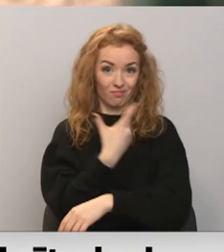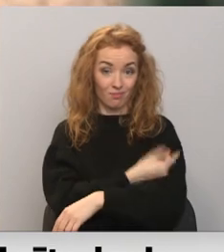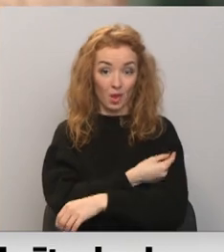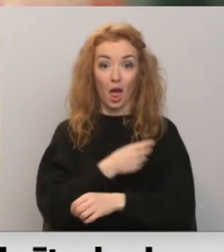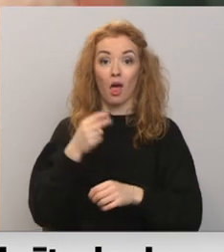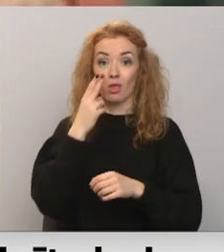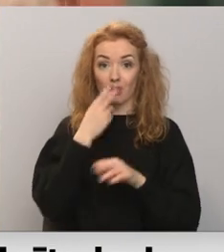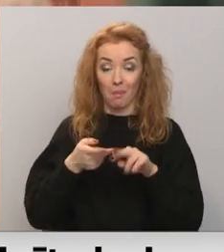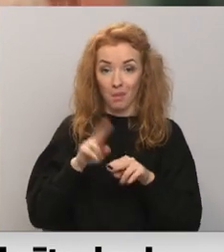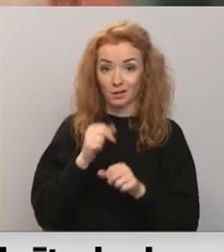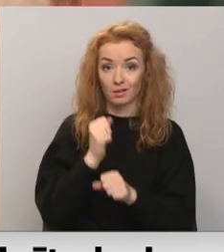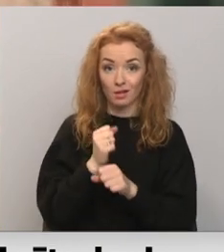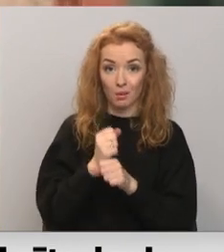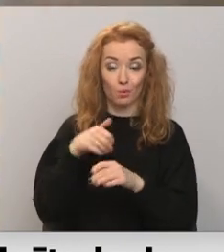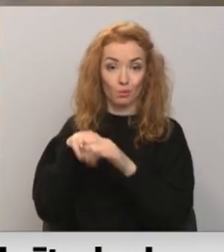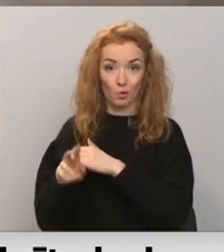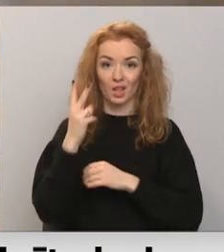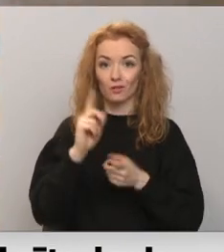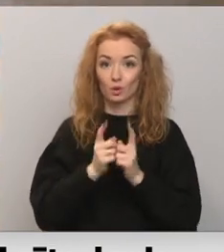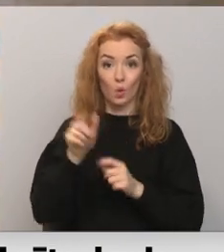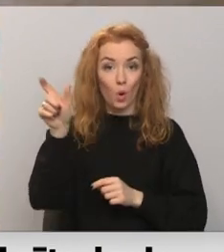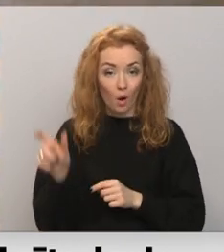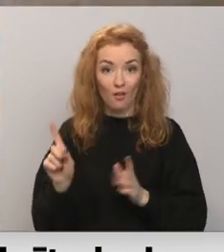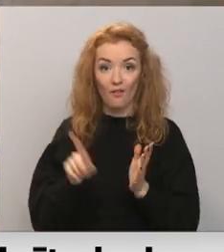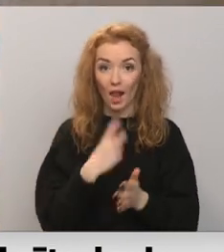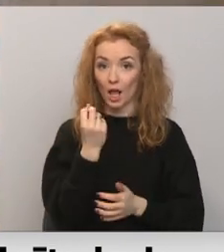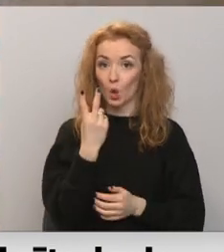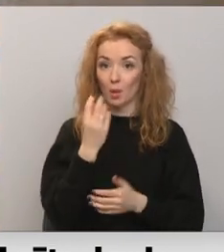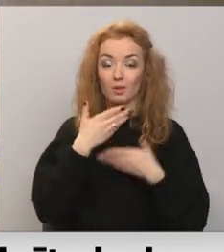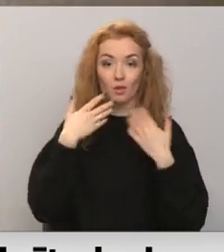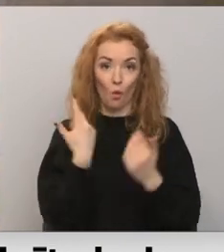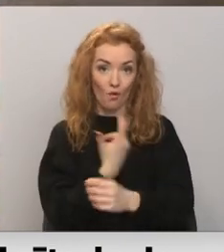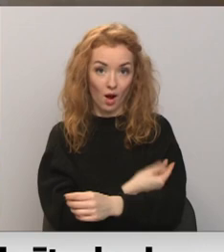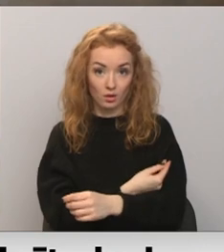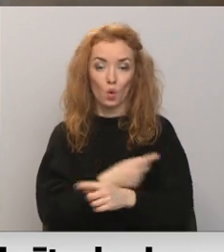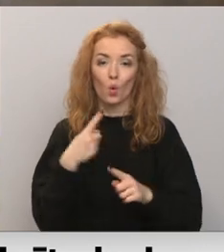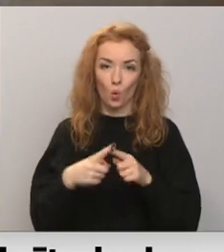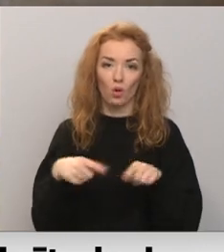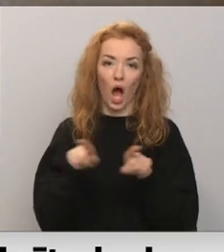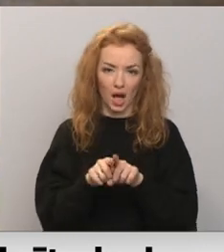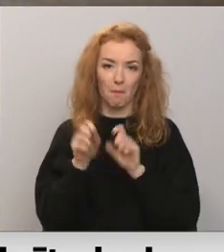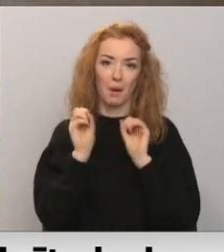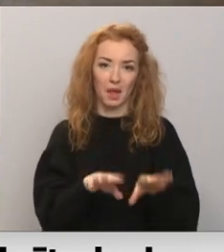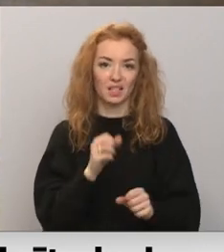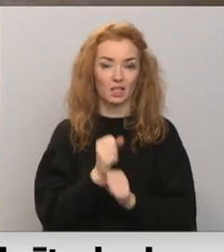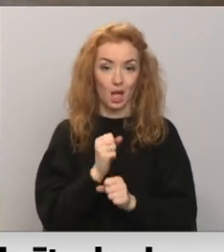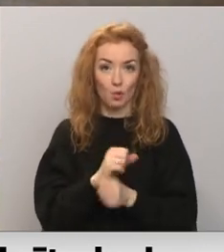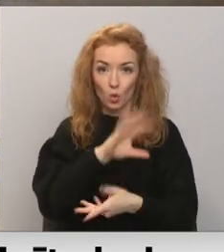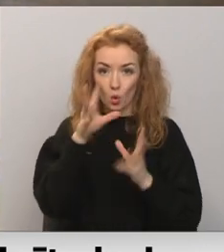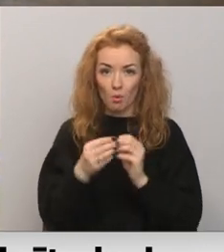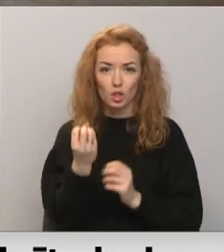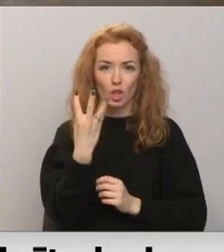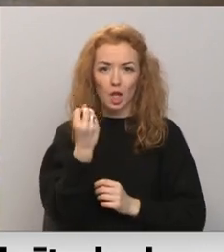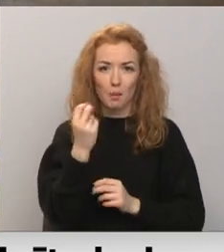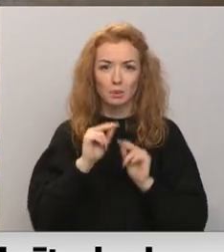skolā, uzteikuši divi skolotāji, vēl 12 nav vakcinēti un visdrīzāk darbu pametīs. Kopā tie ir veseli